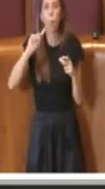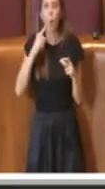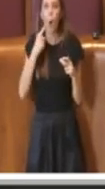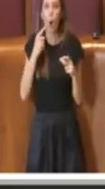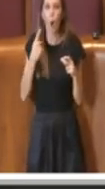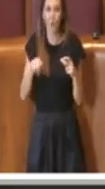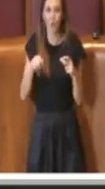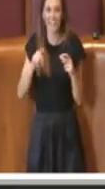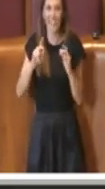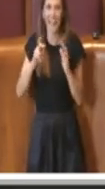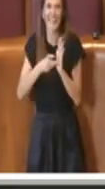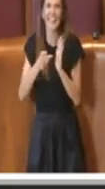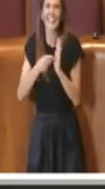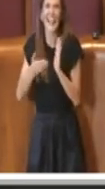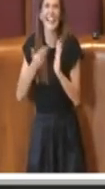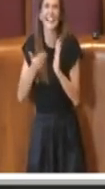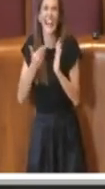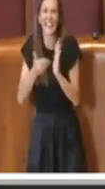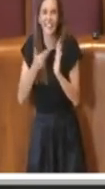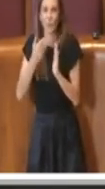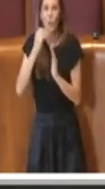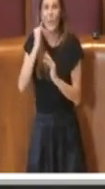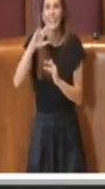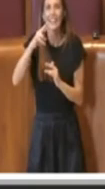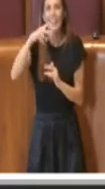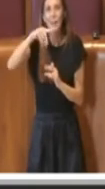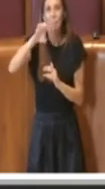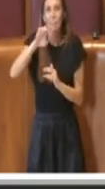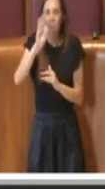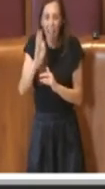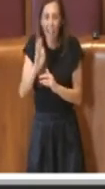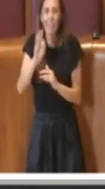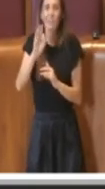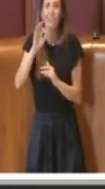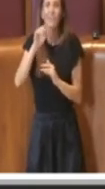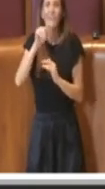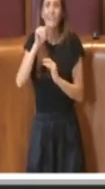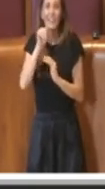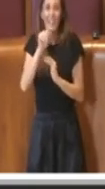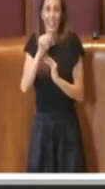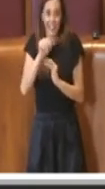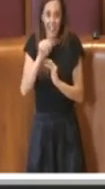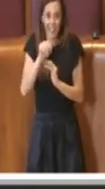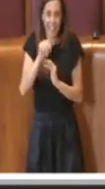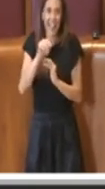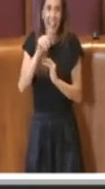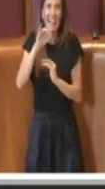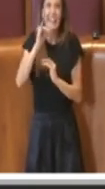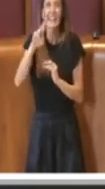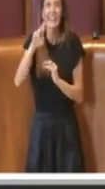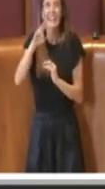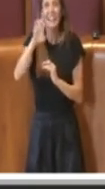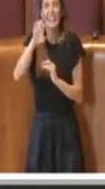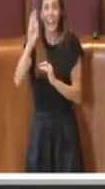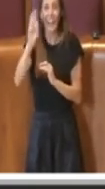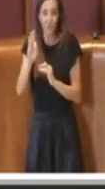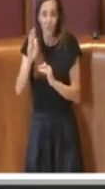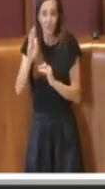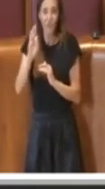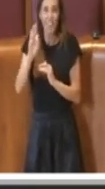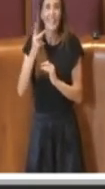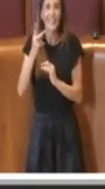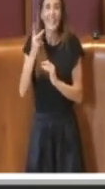particolari sull'IRPEF e l'IRPEF, che sono appunto